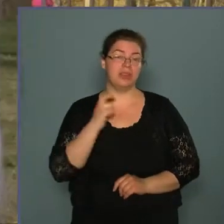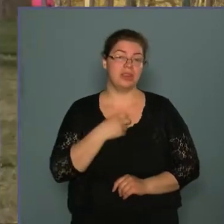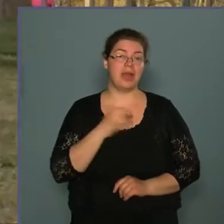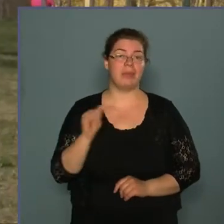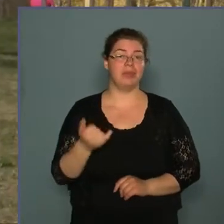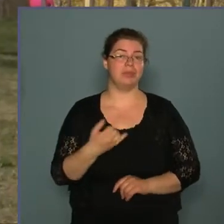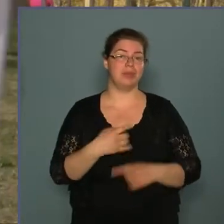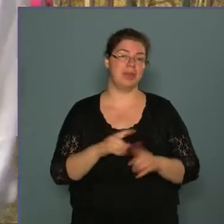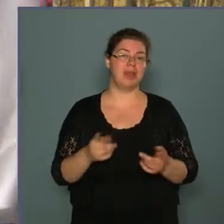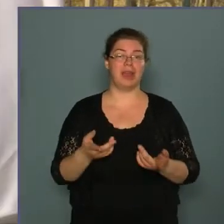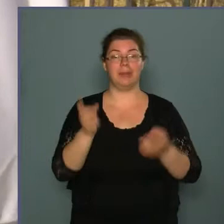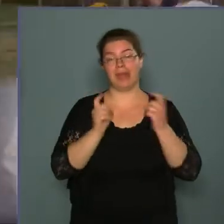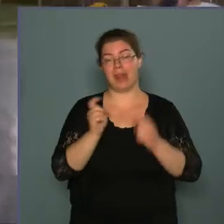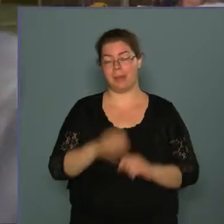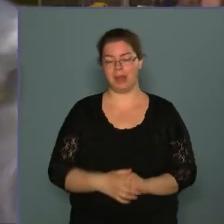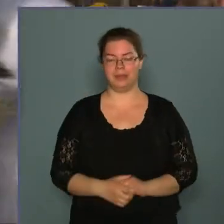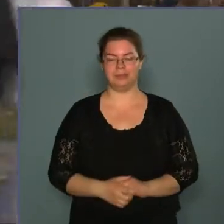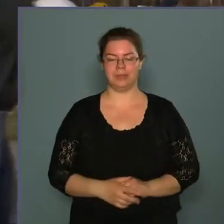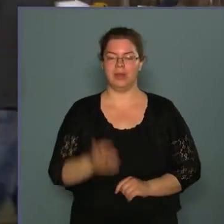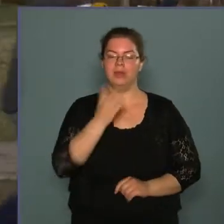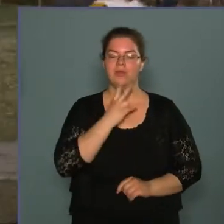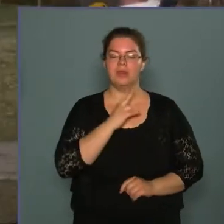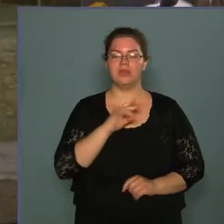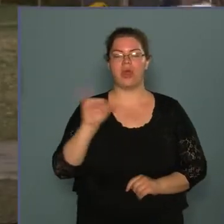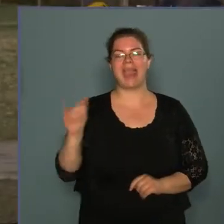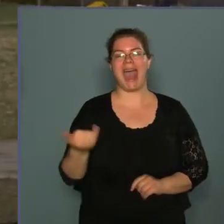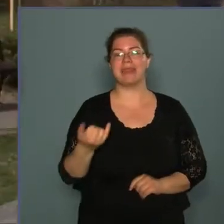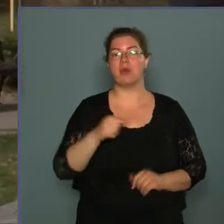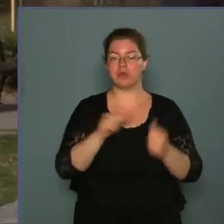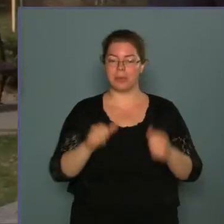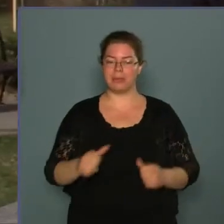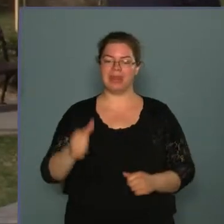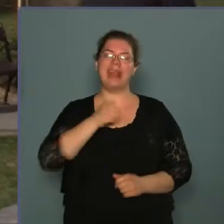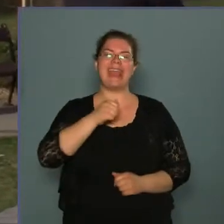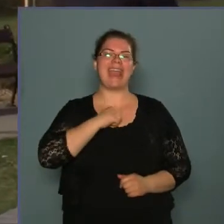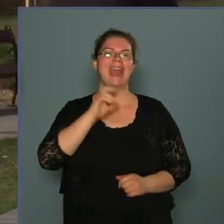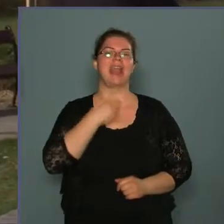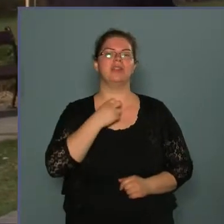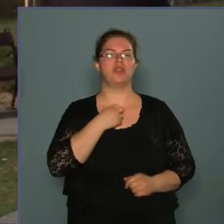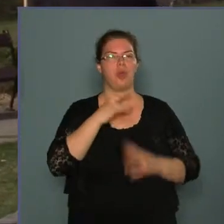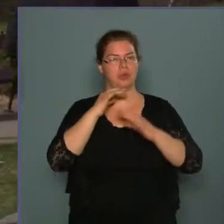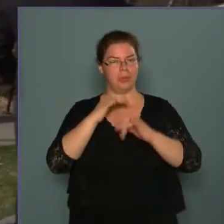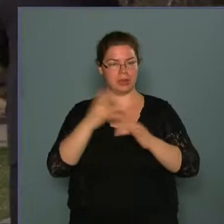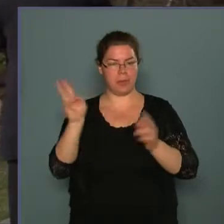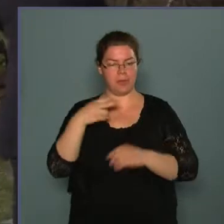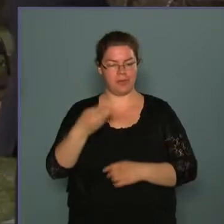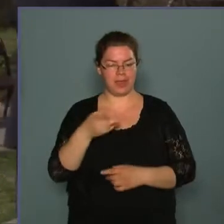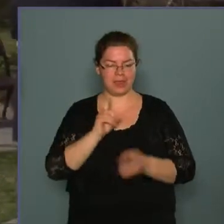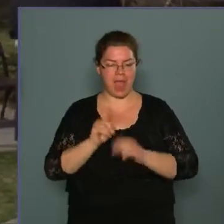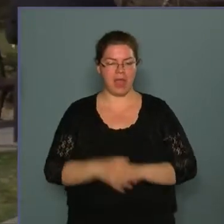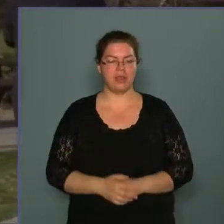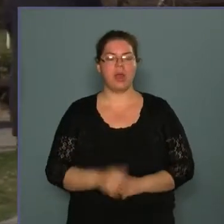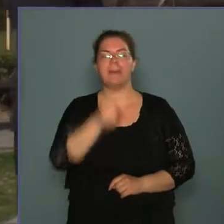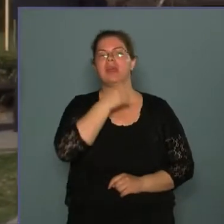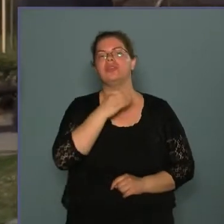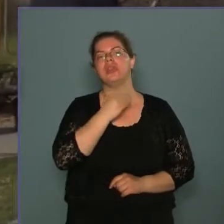és mindenféleképpen remélem. Vizsói János szobrát, miközben Geiger György Trombita művész játszott, Pester Zsébet polgármestere,